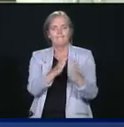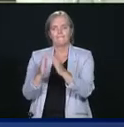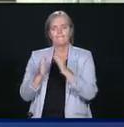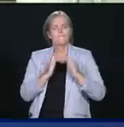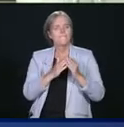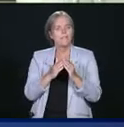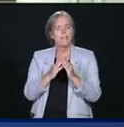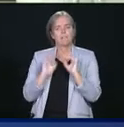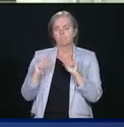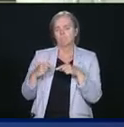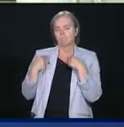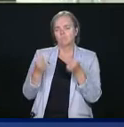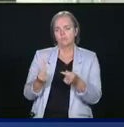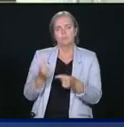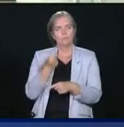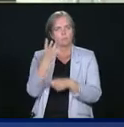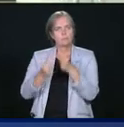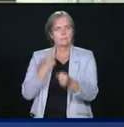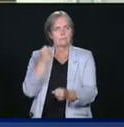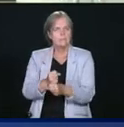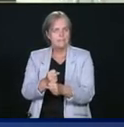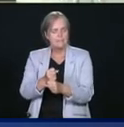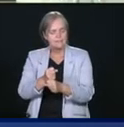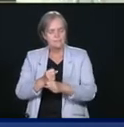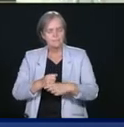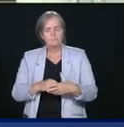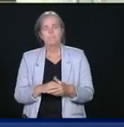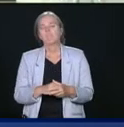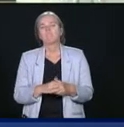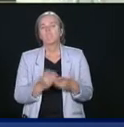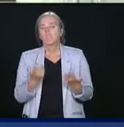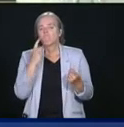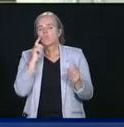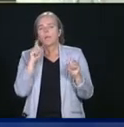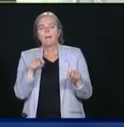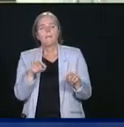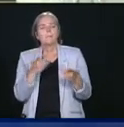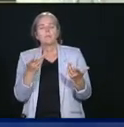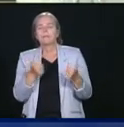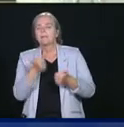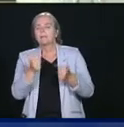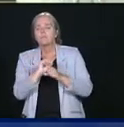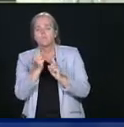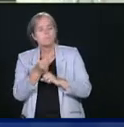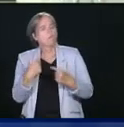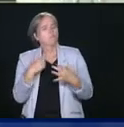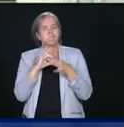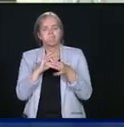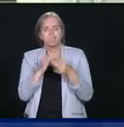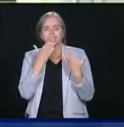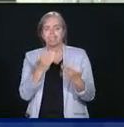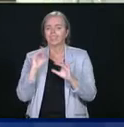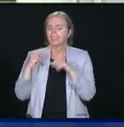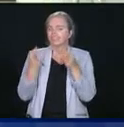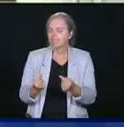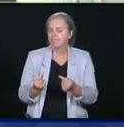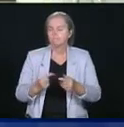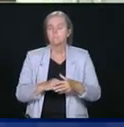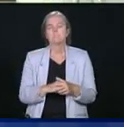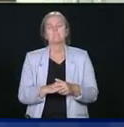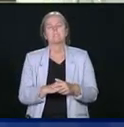dernières années à passer à travers différentes crises, entre autres via la taxe d'assises sur l'essence.